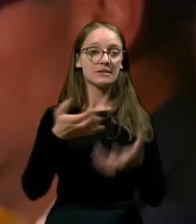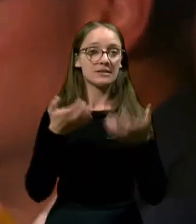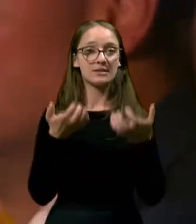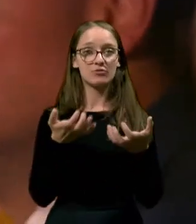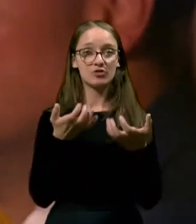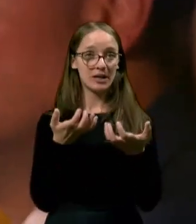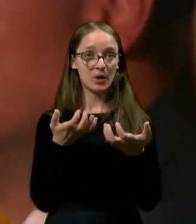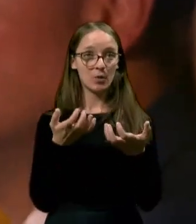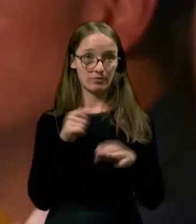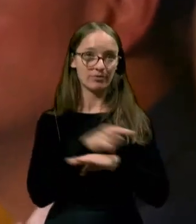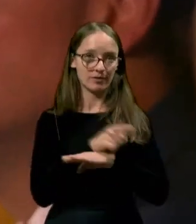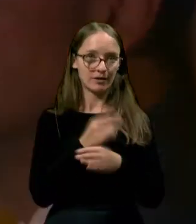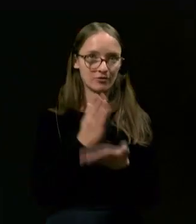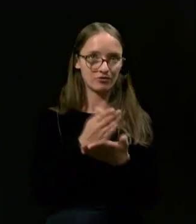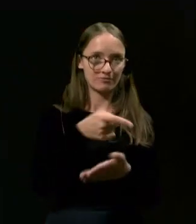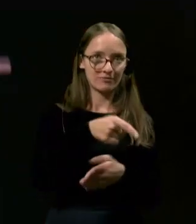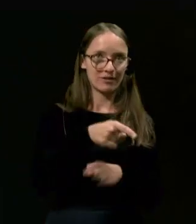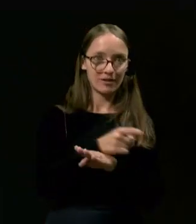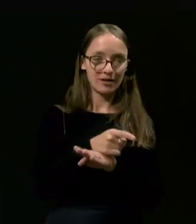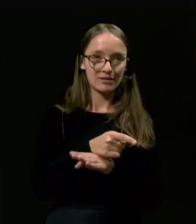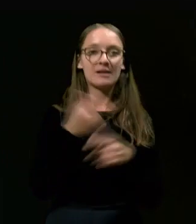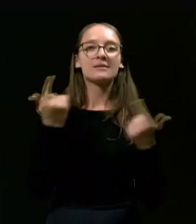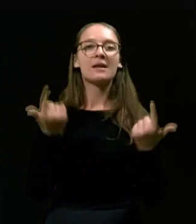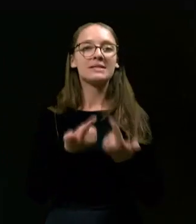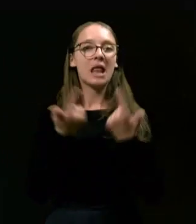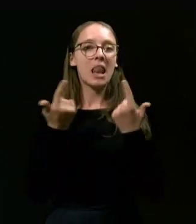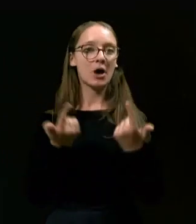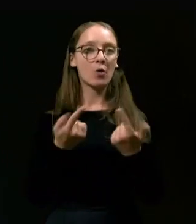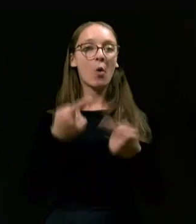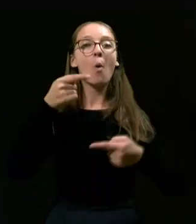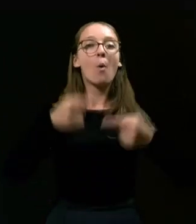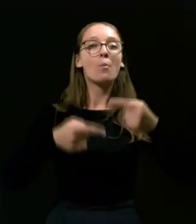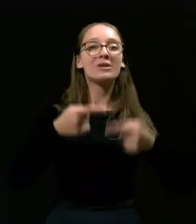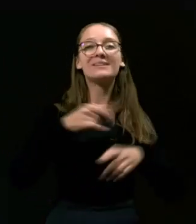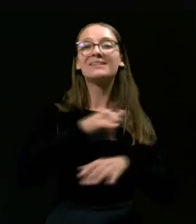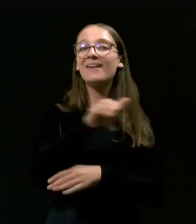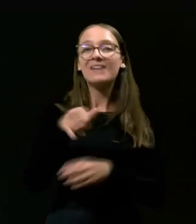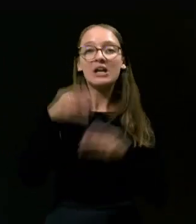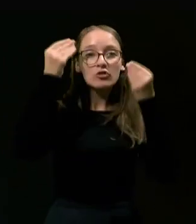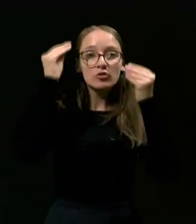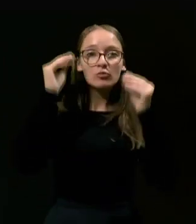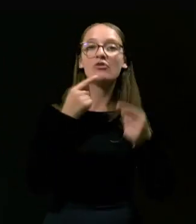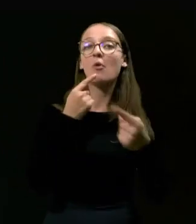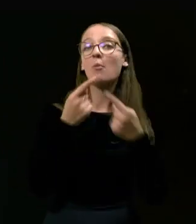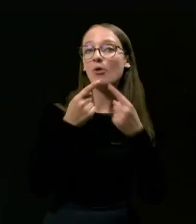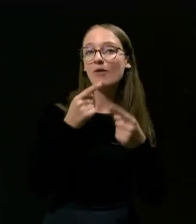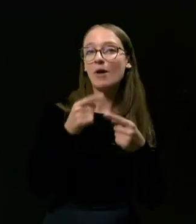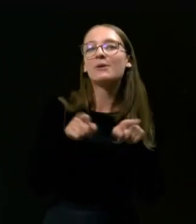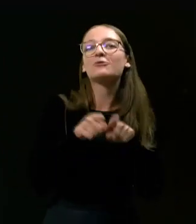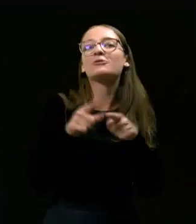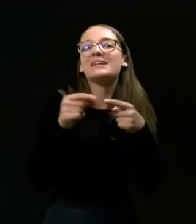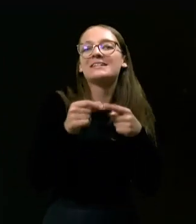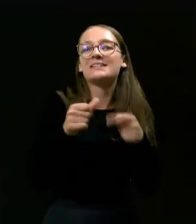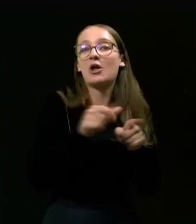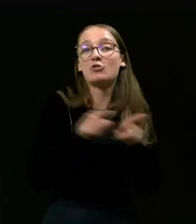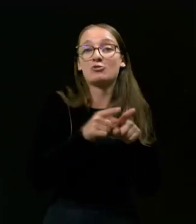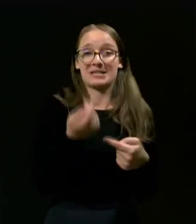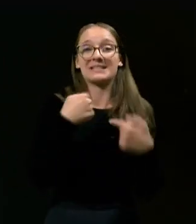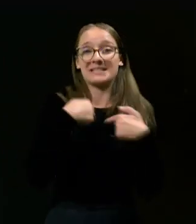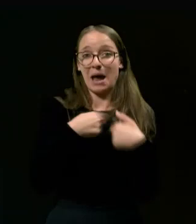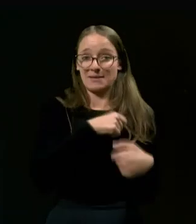takrat že, da bi se lahko politika vedno spoštljivo pogovarjala in se hecala tudi sama iz sebe.